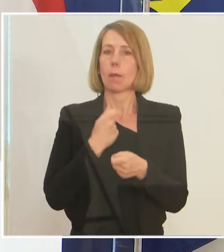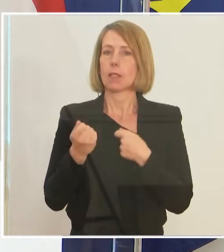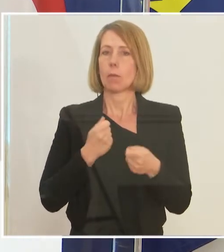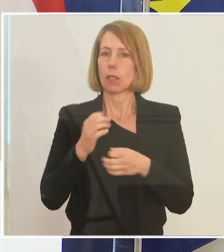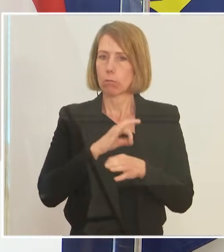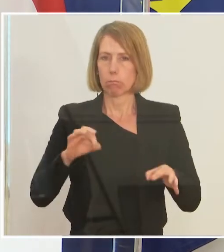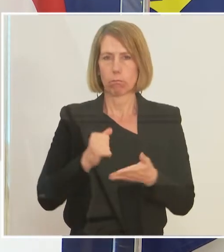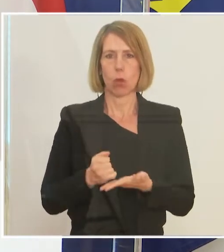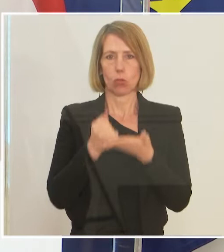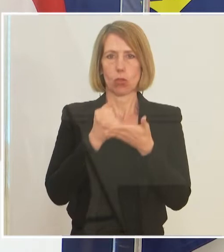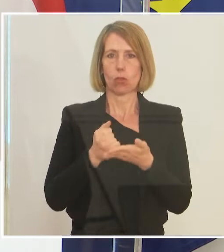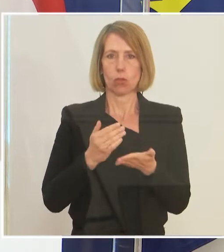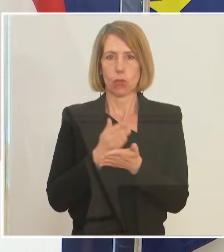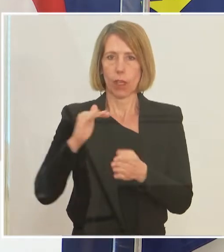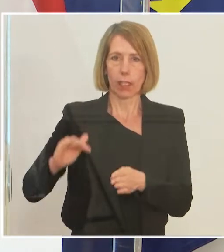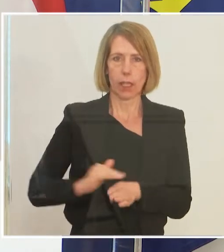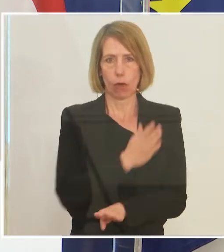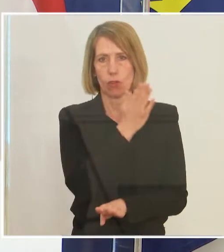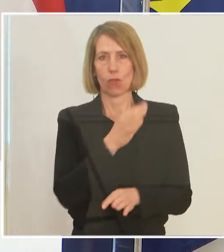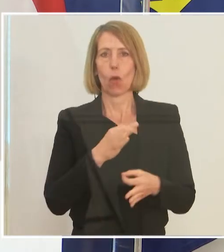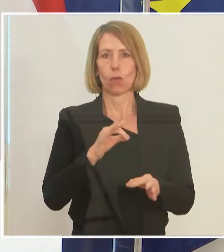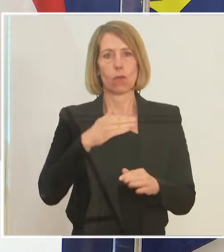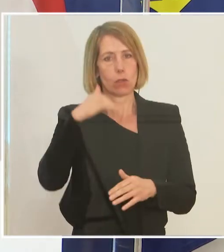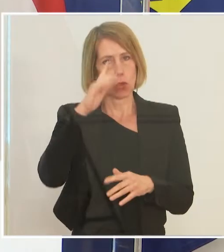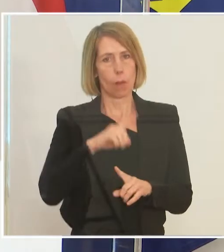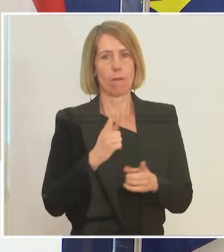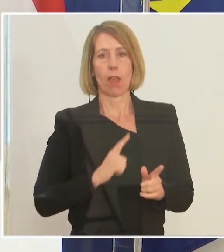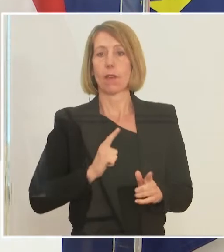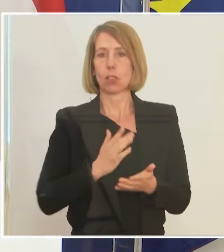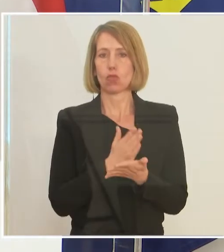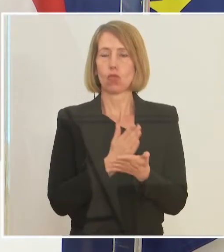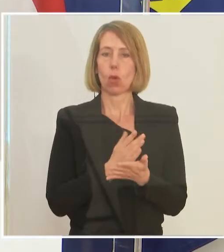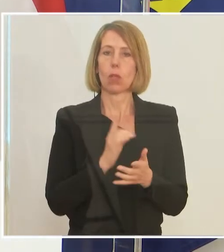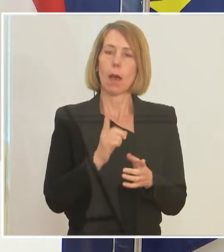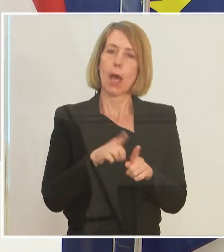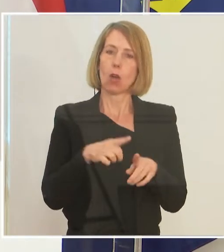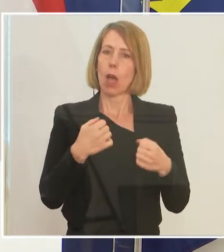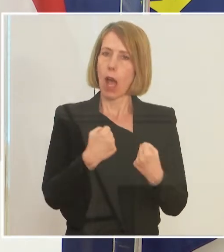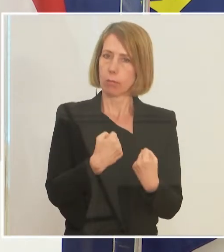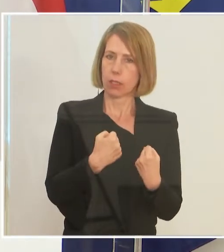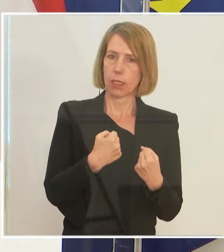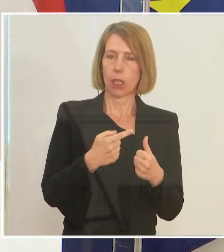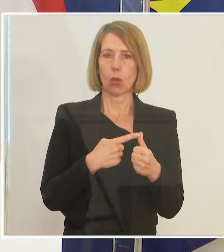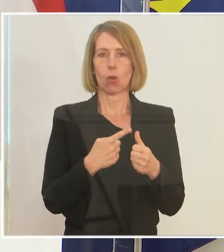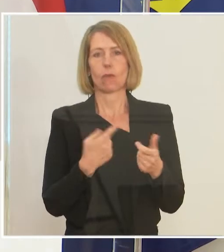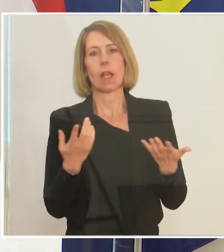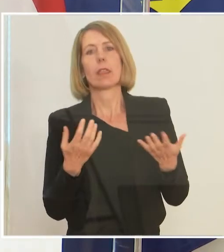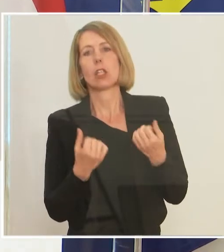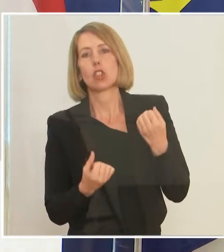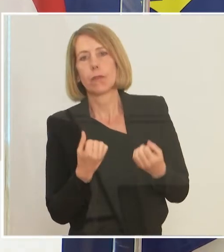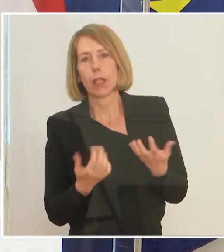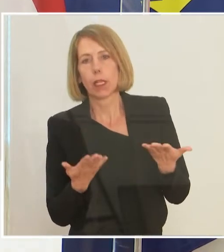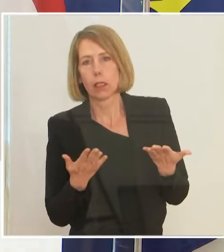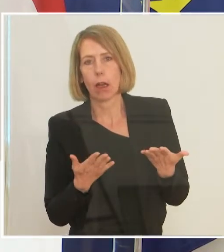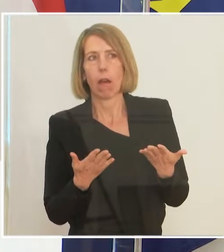einem Aufschwung möglichst unterstützt, den wir uns alle für den Sommer erwarten, bei gleichzeitiger Absicherung, falls es doch schwieriger